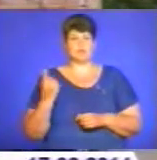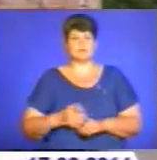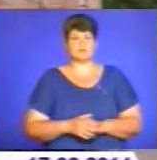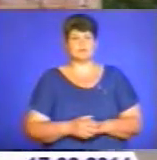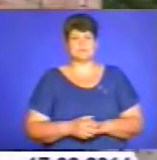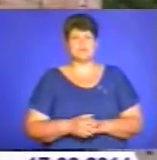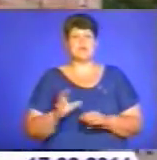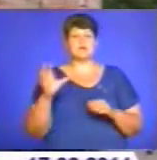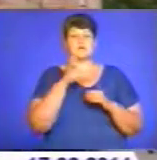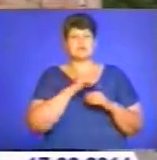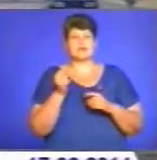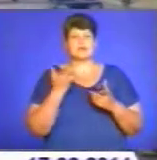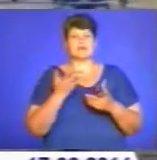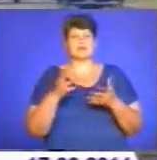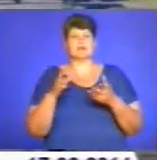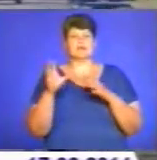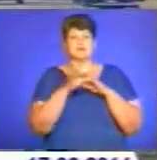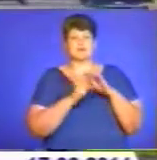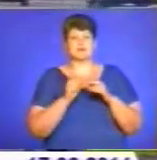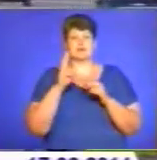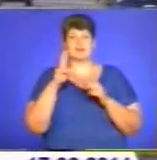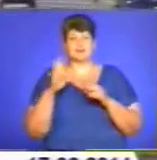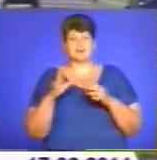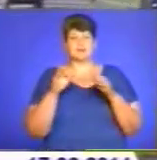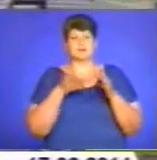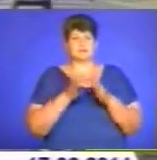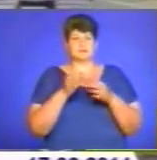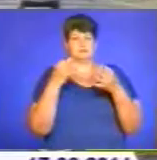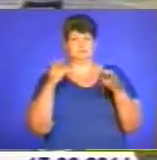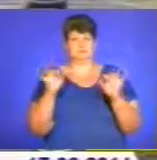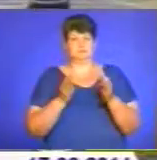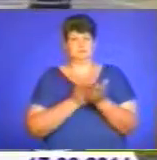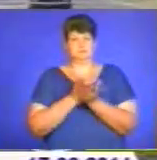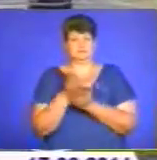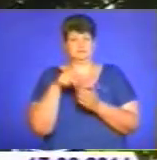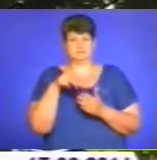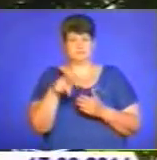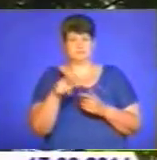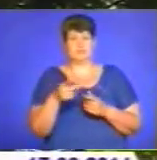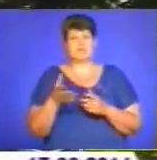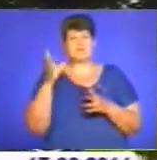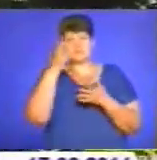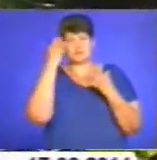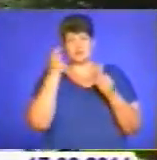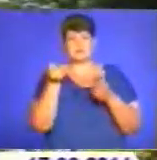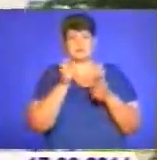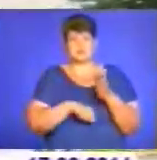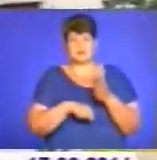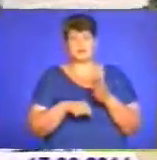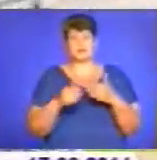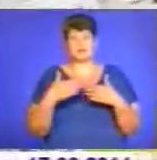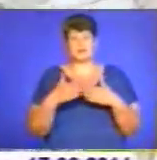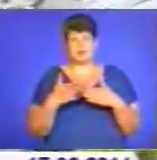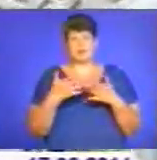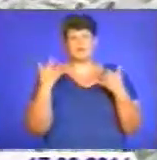Злодія, який спеціалізувався на квартирних крадіжках, шляхом вільного доступу викрили тернопільські міліціонери. Забули зачинити вхідні двері свого помешкання